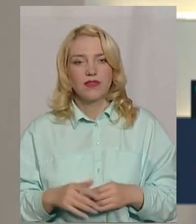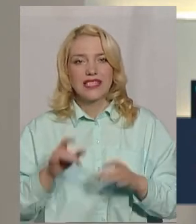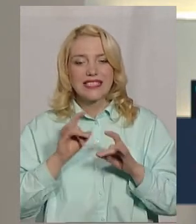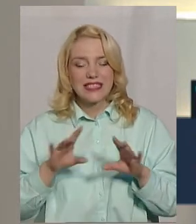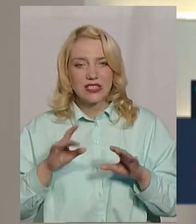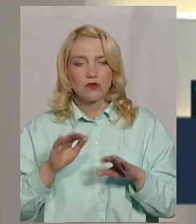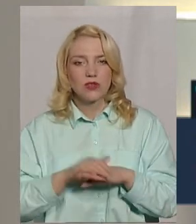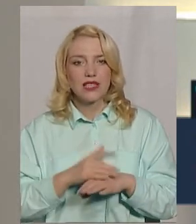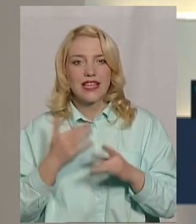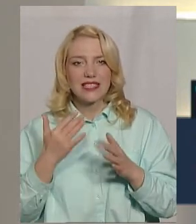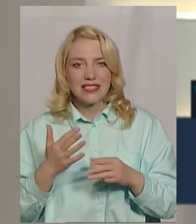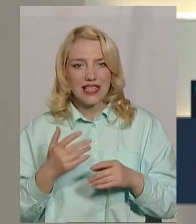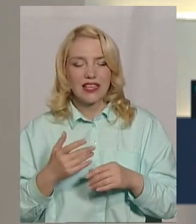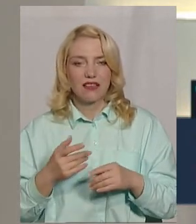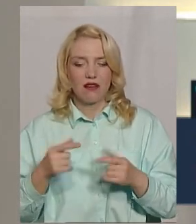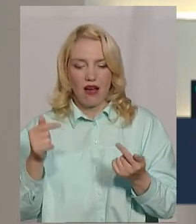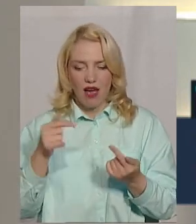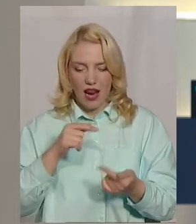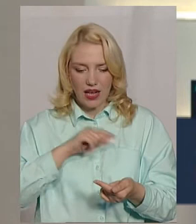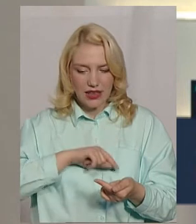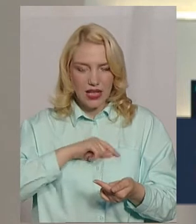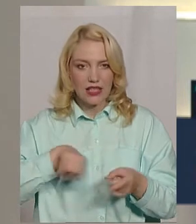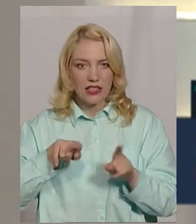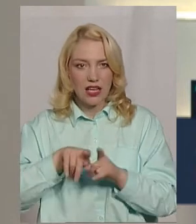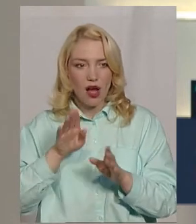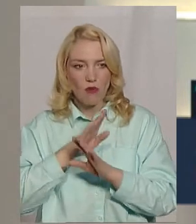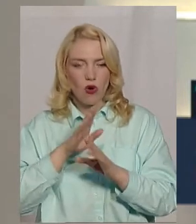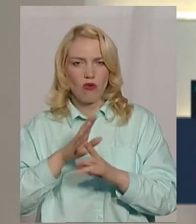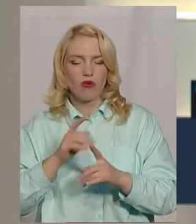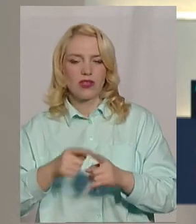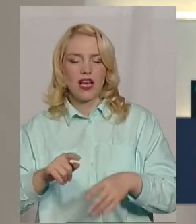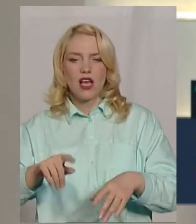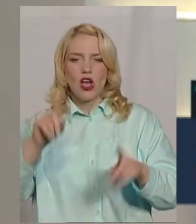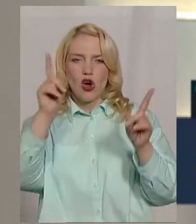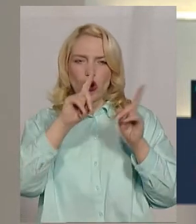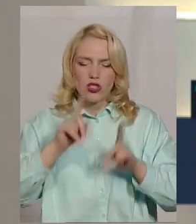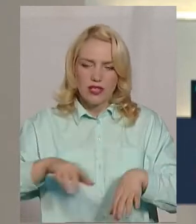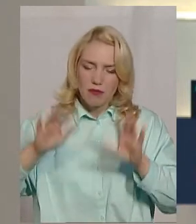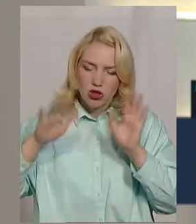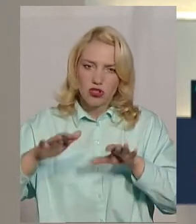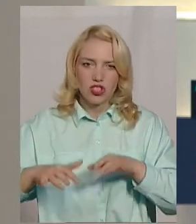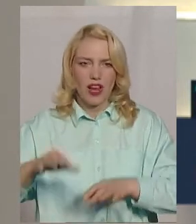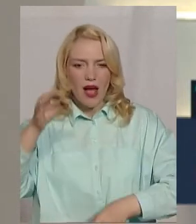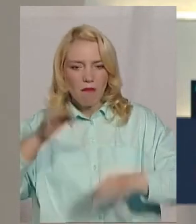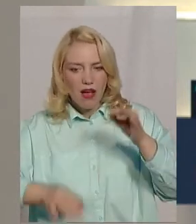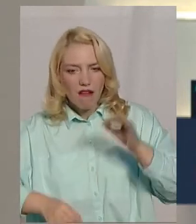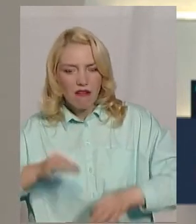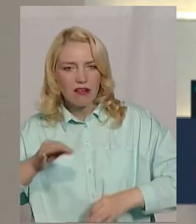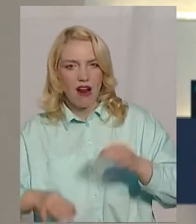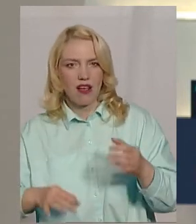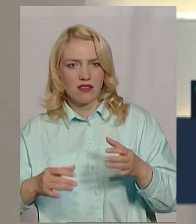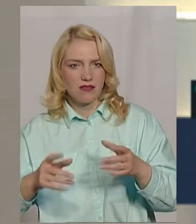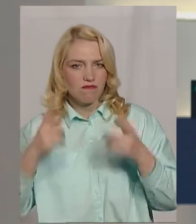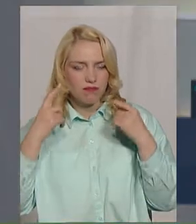Скажіть, пані Люсі, наскільки характерна така погода і з грозовими дощами, і з градом, і з шквалами в цей період і для нашого краю?